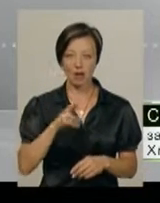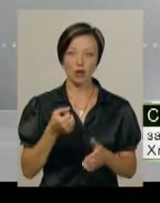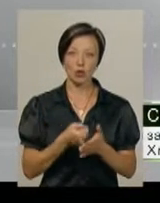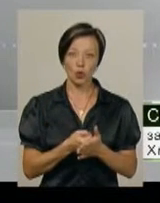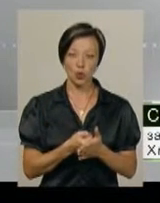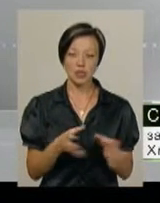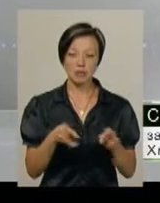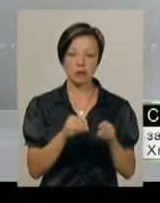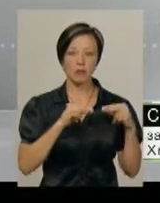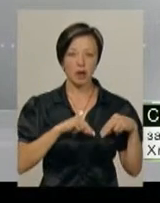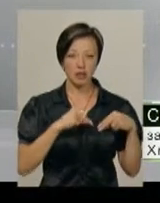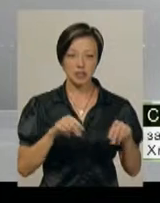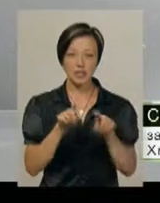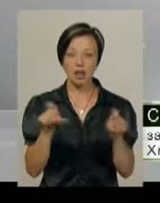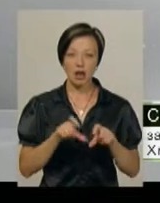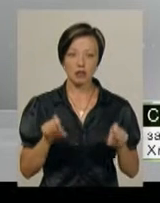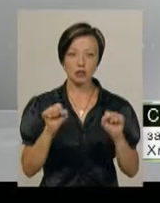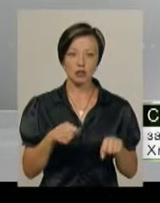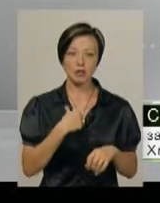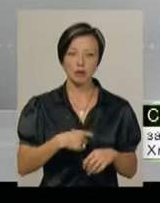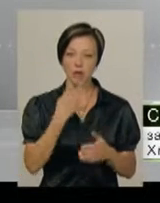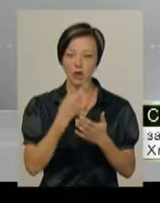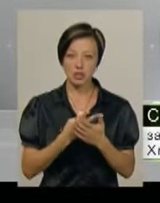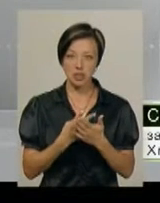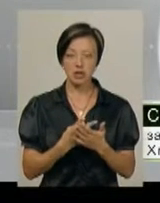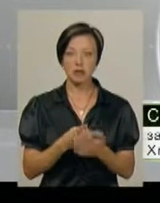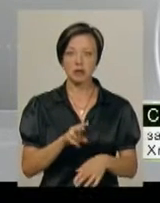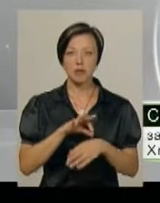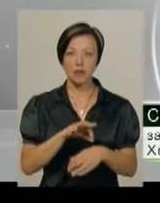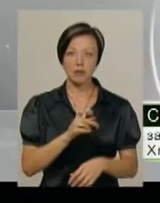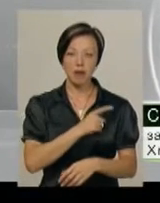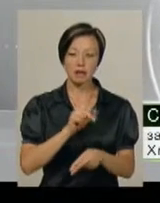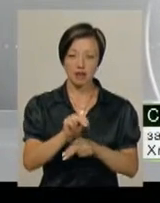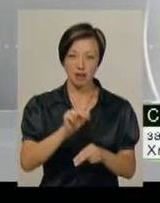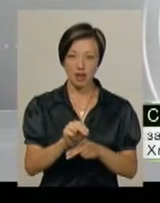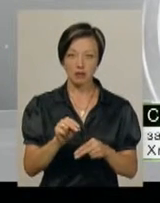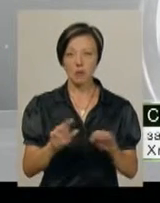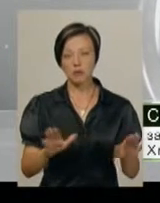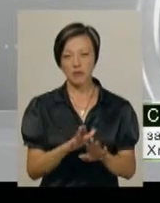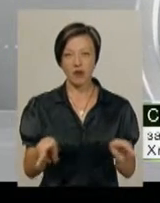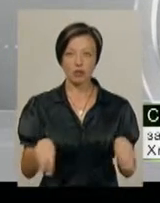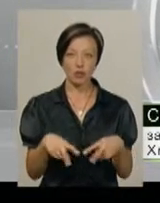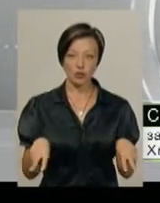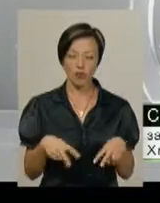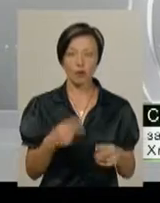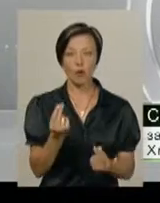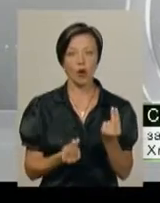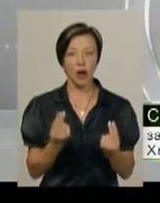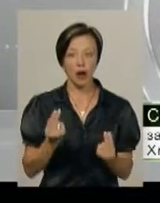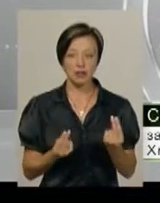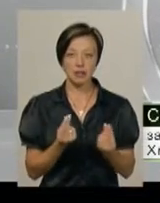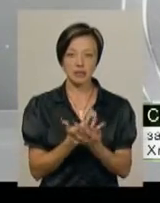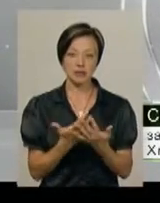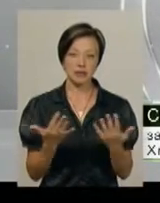до співпраці. Заклади можуть себе показати, провести майстер-класи, поспівати, потанцювати, пограти